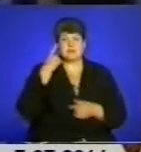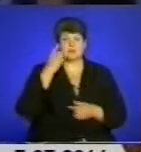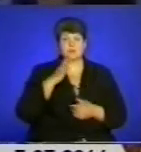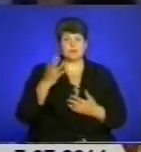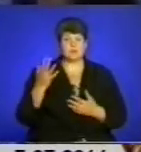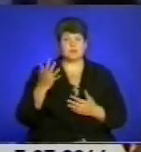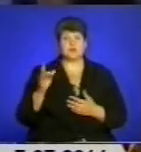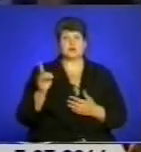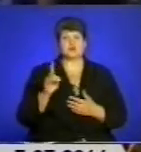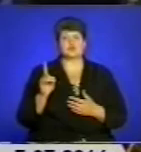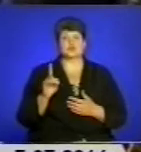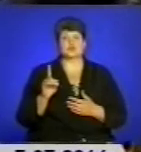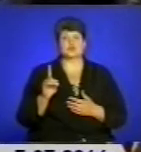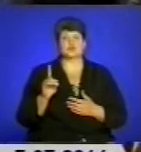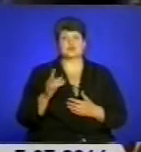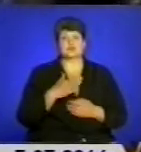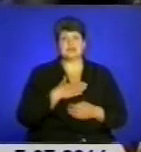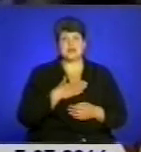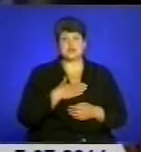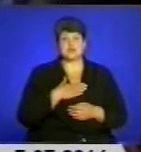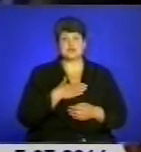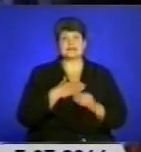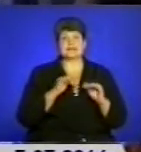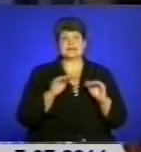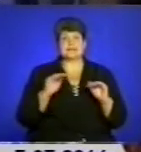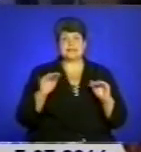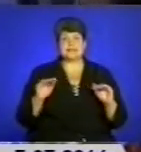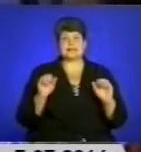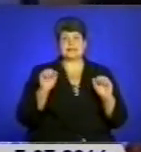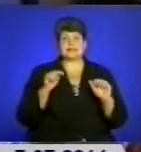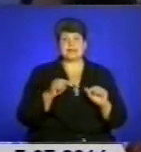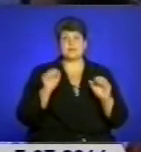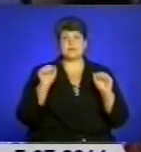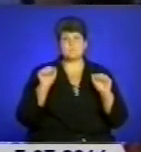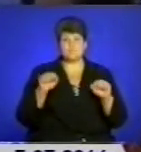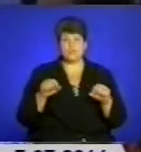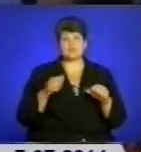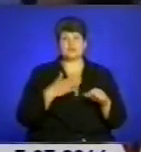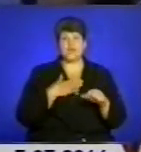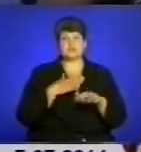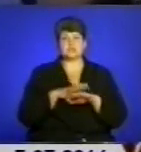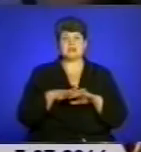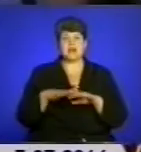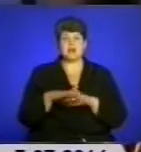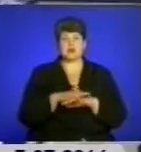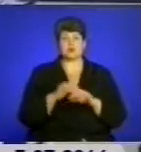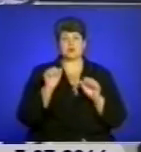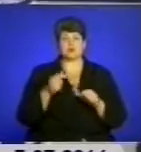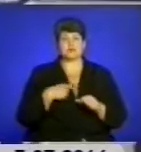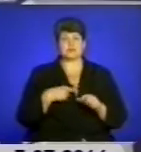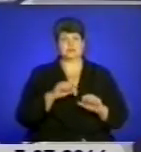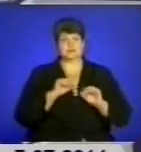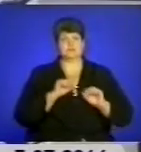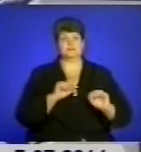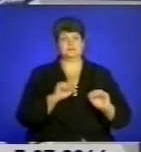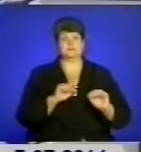що наші діти, наш народ так може за себе постояти. До місця служби